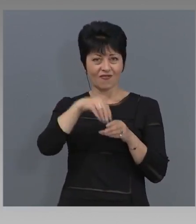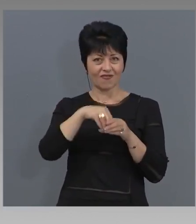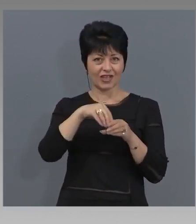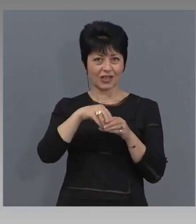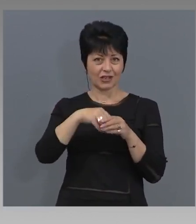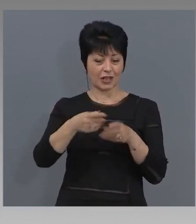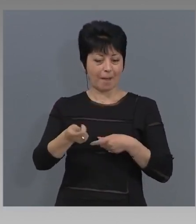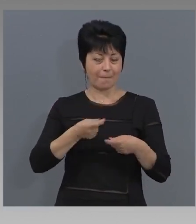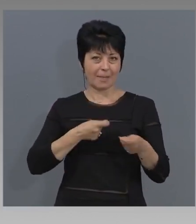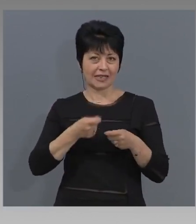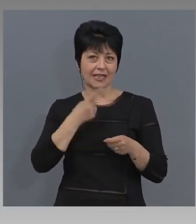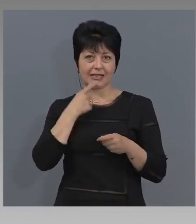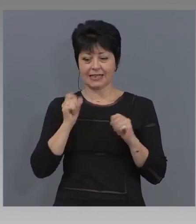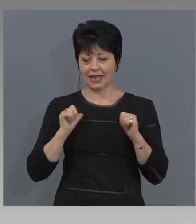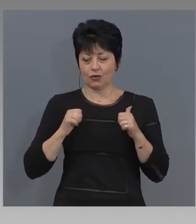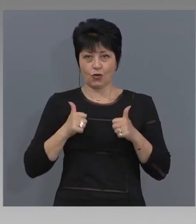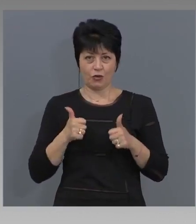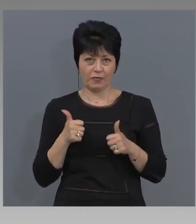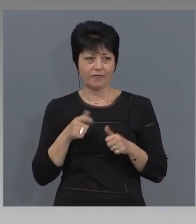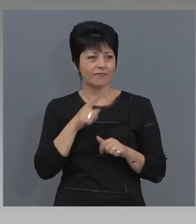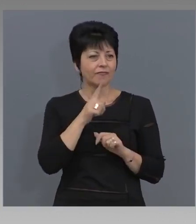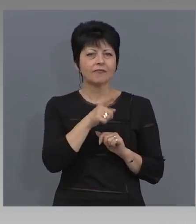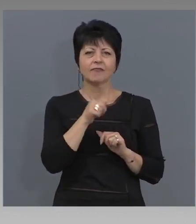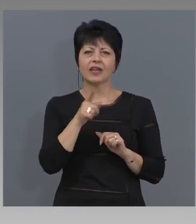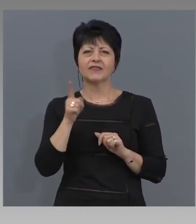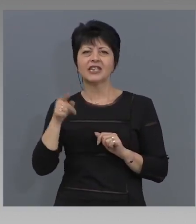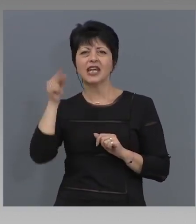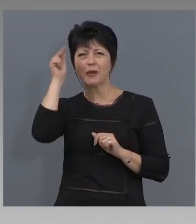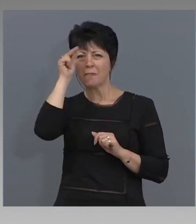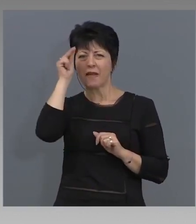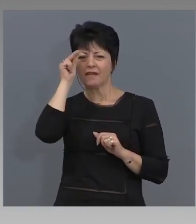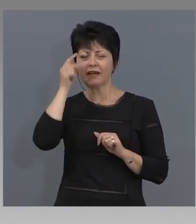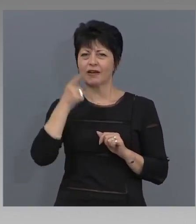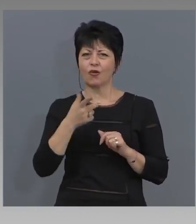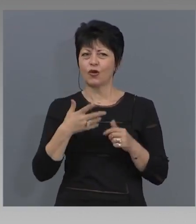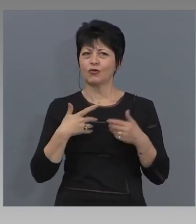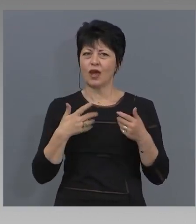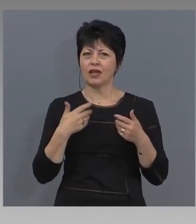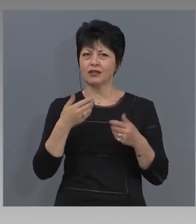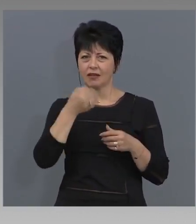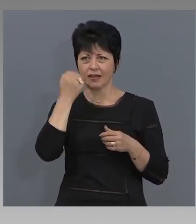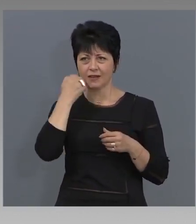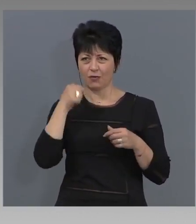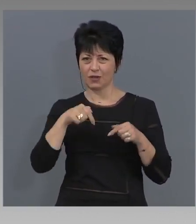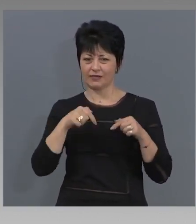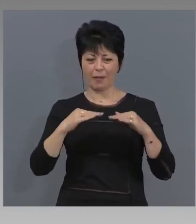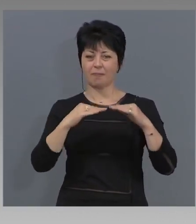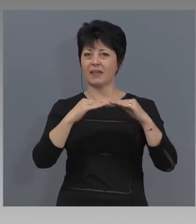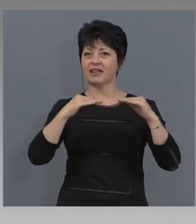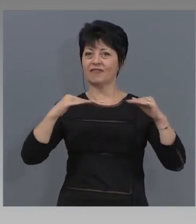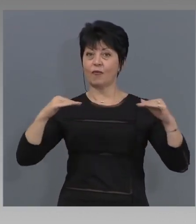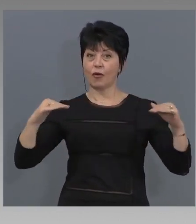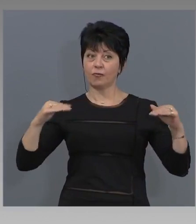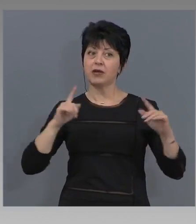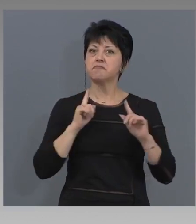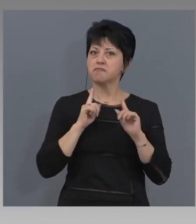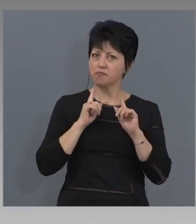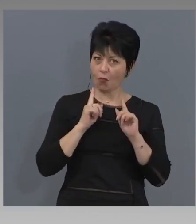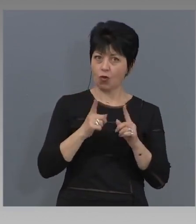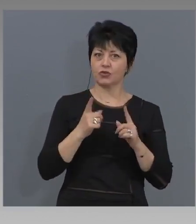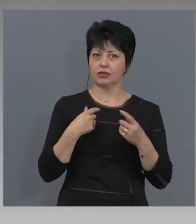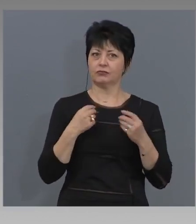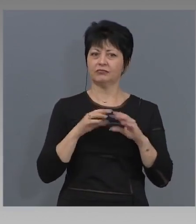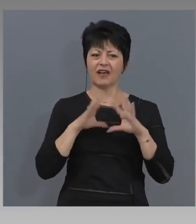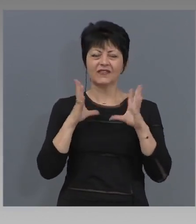всеки българин, който иска да ползва този стандарт, който ще е изведен в тази платформа, може да разчита на абсолютно